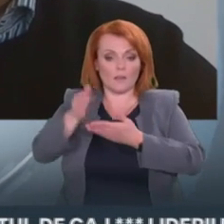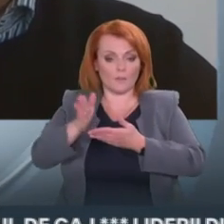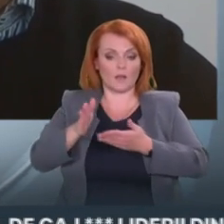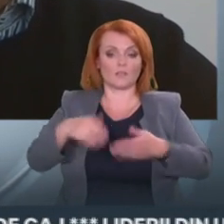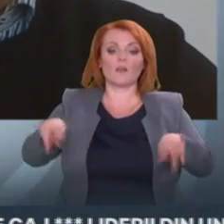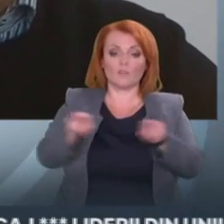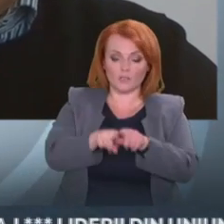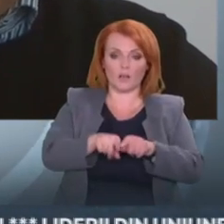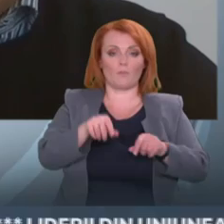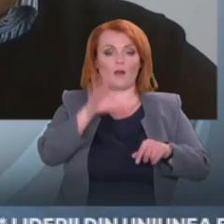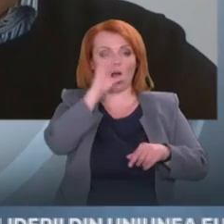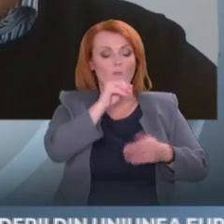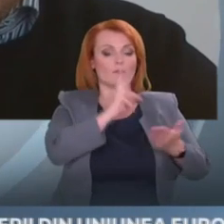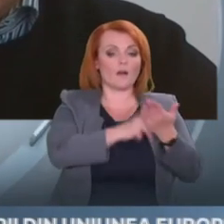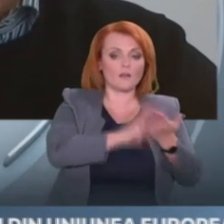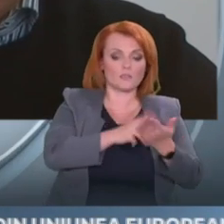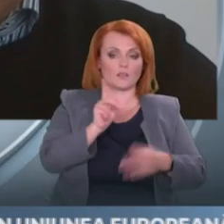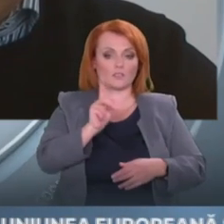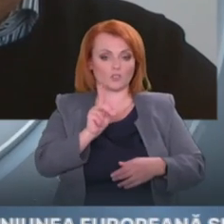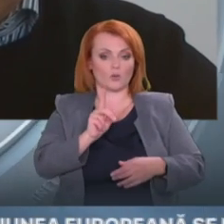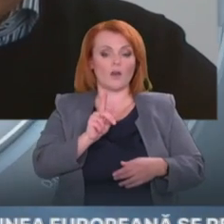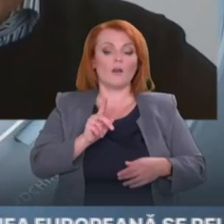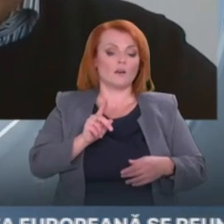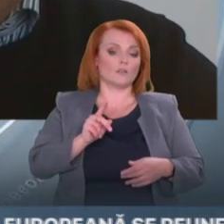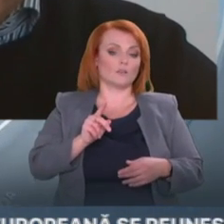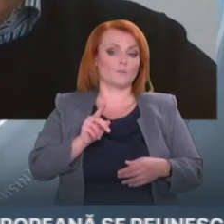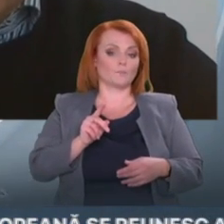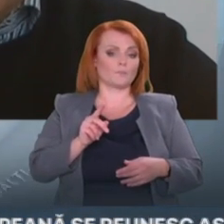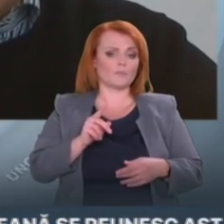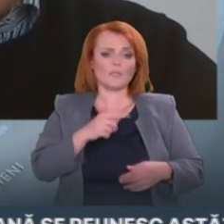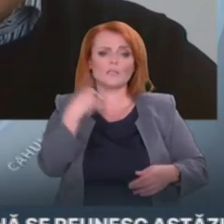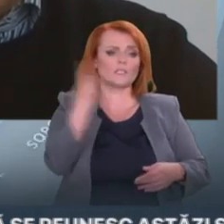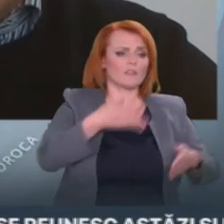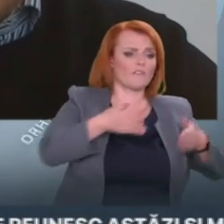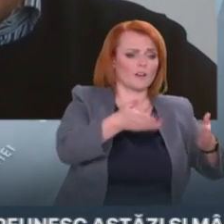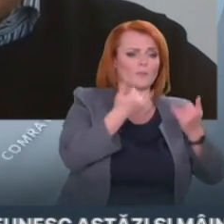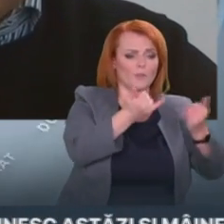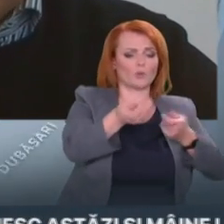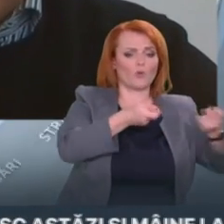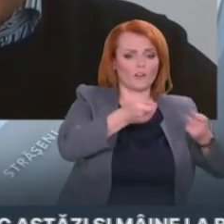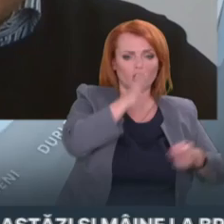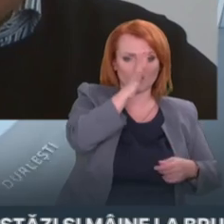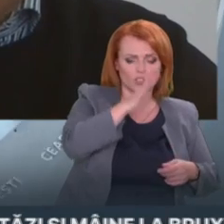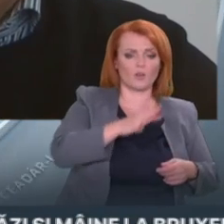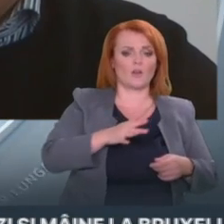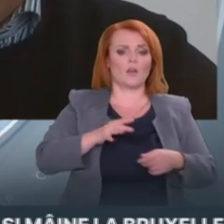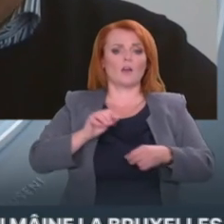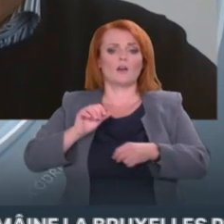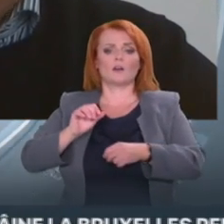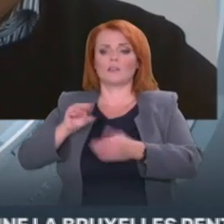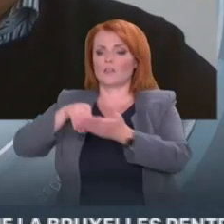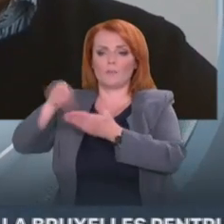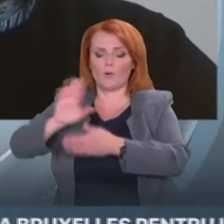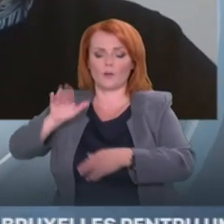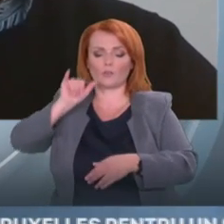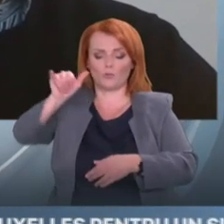Gazprom. Unica posibilitate de acțiune pentru guvernul de la Chișinău este să sisteze importul de gaze naturale de la Gazprom în